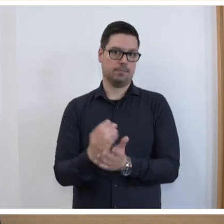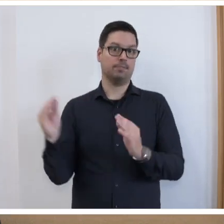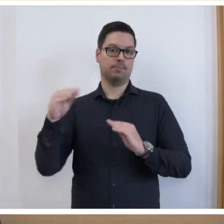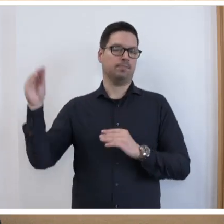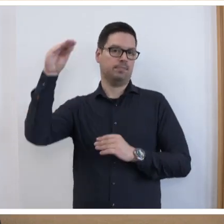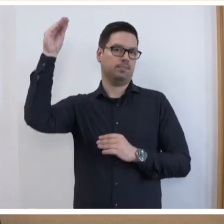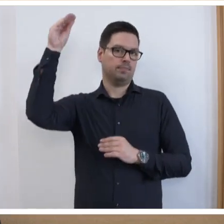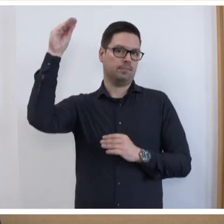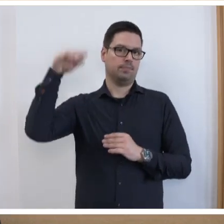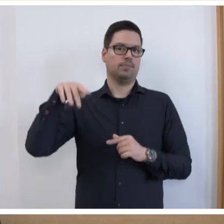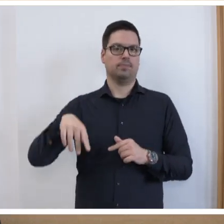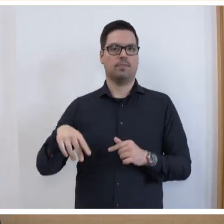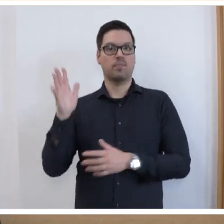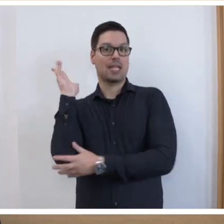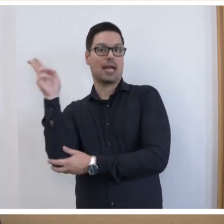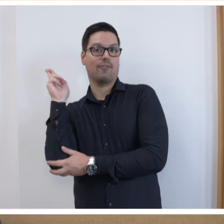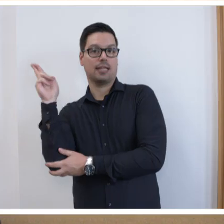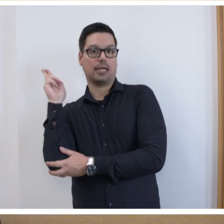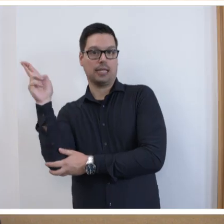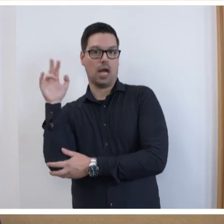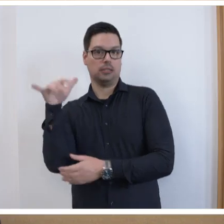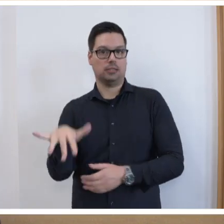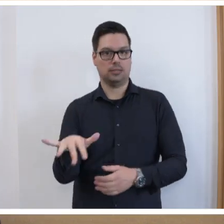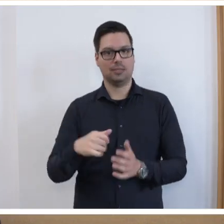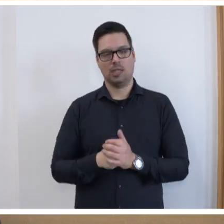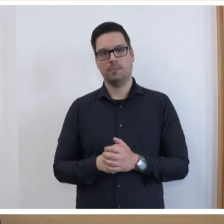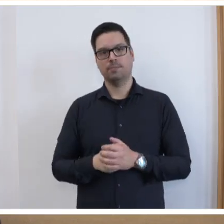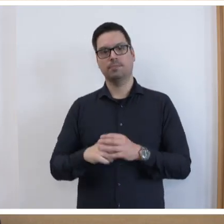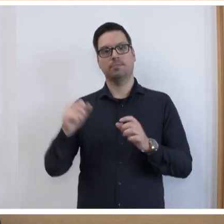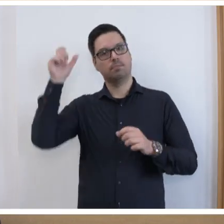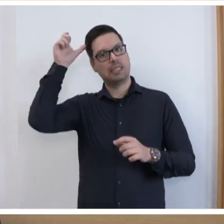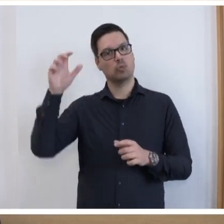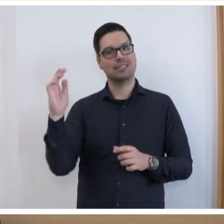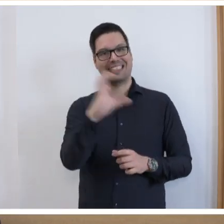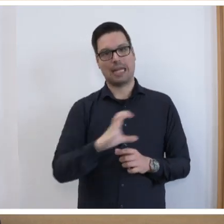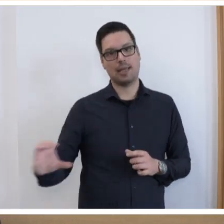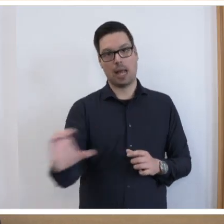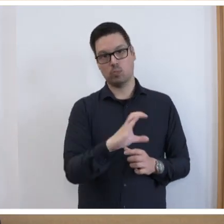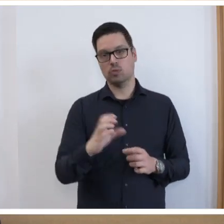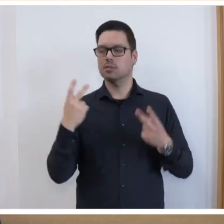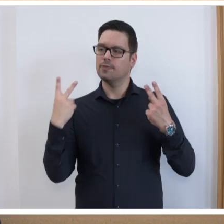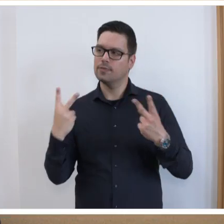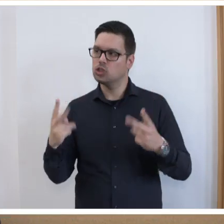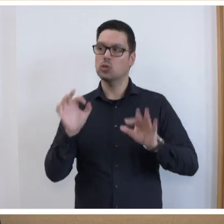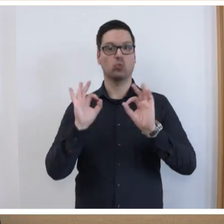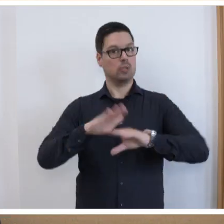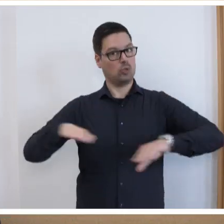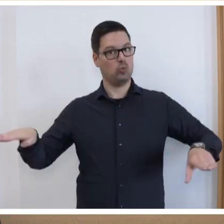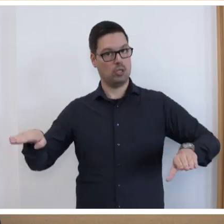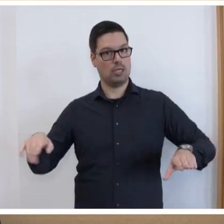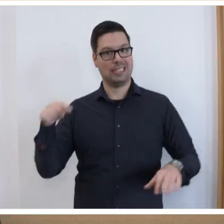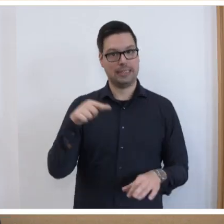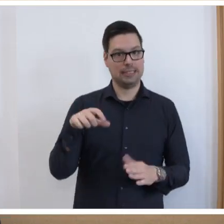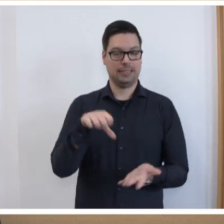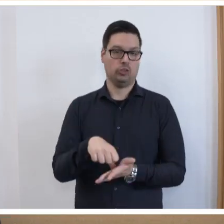Quereinstieg im Referendariat. Ich glaube, die Schaffung des Bildungscampus war hier auch eine wichtige und gute Grundlage, an dieser Stelle